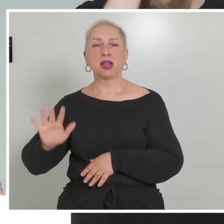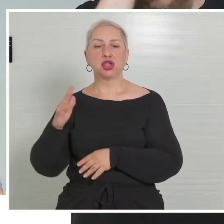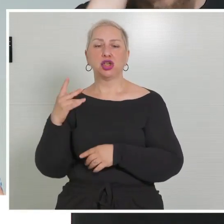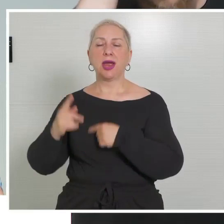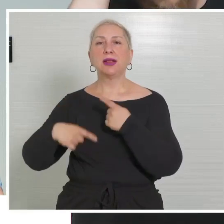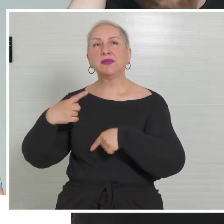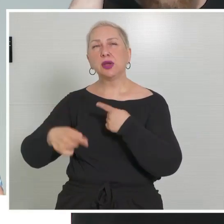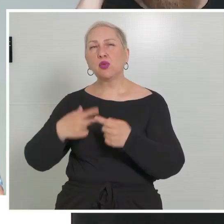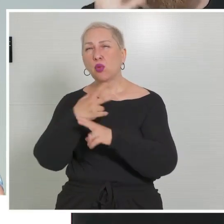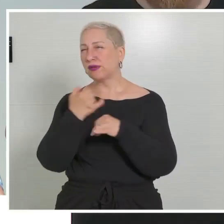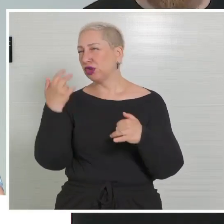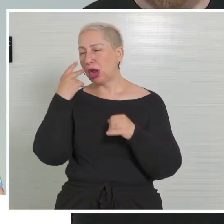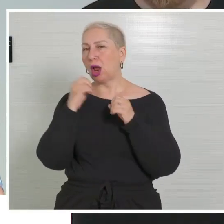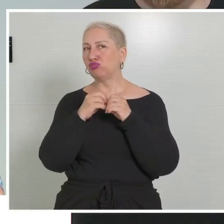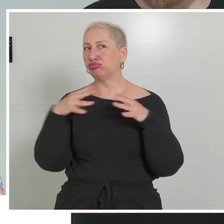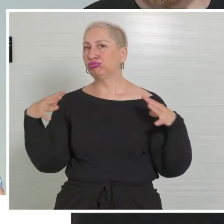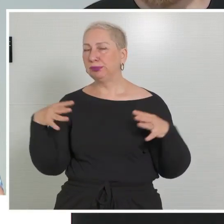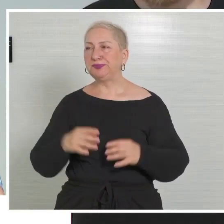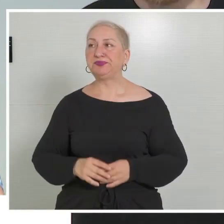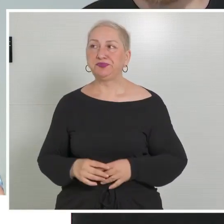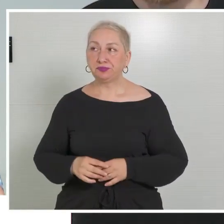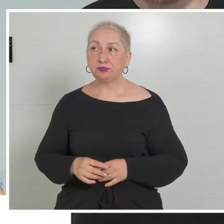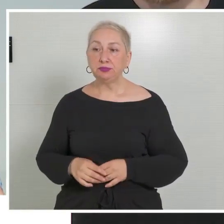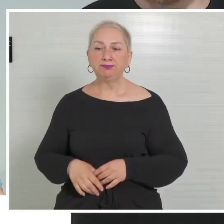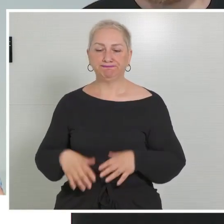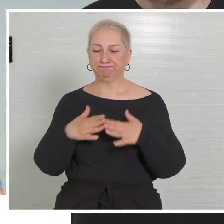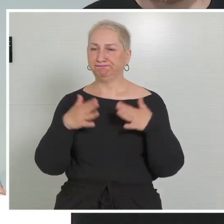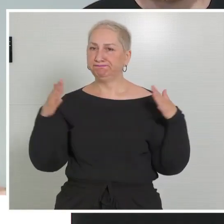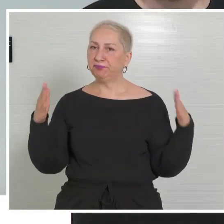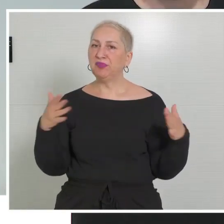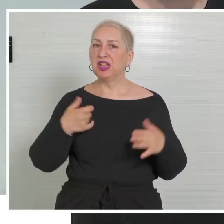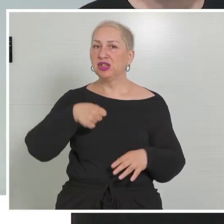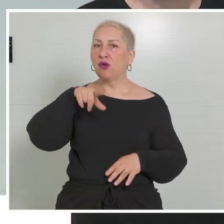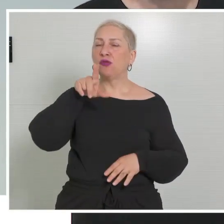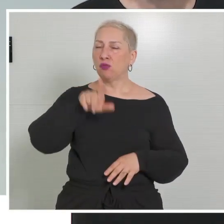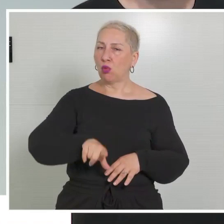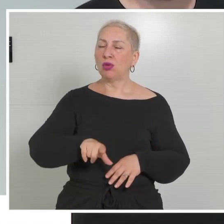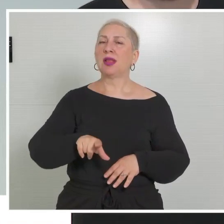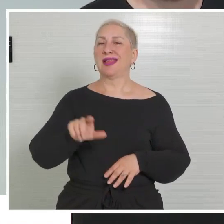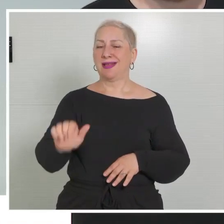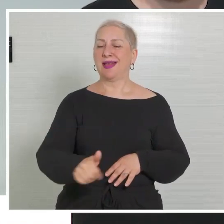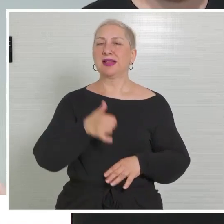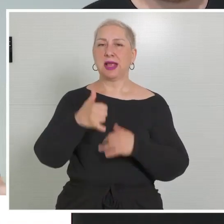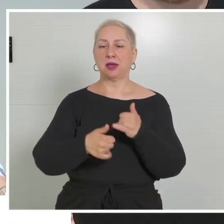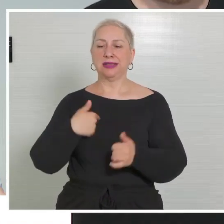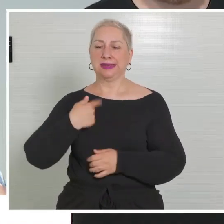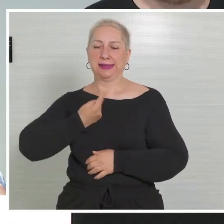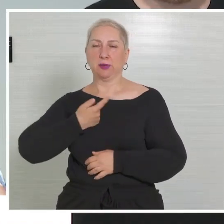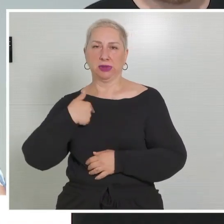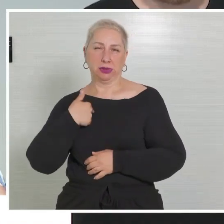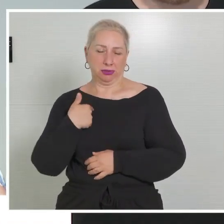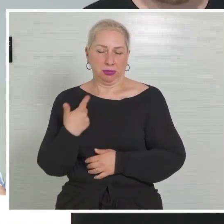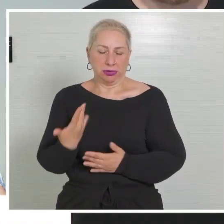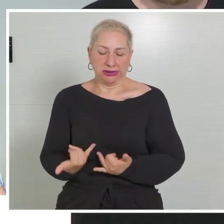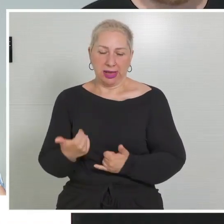anschauen. Wir haben in diesen zwölf Monaten, in diesem ersten Jahr, wo ich für den Zivildienst zuständig bin, sehr, sehr viel